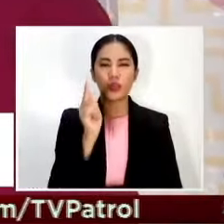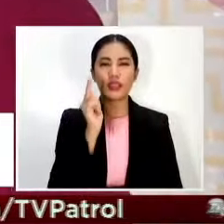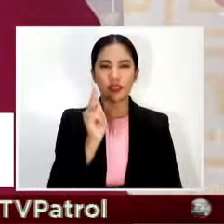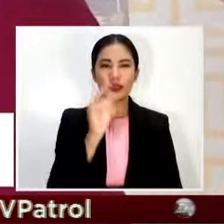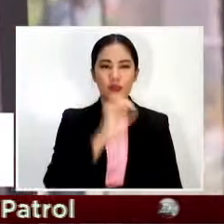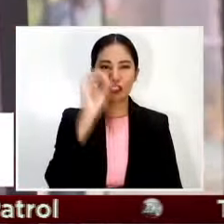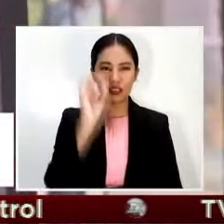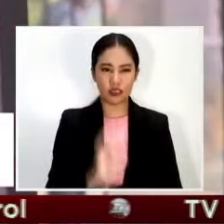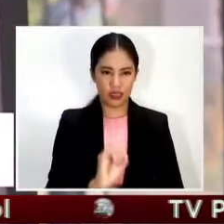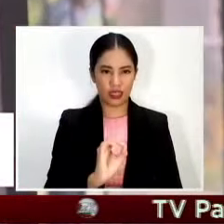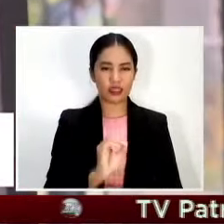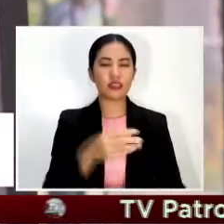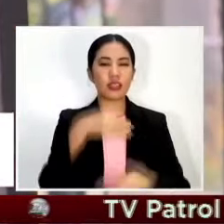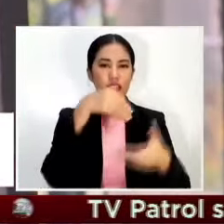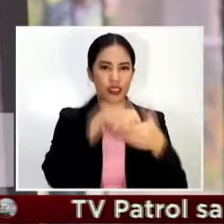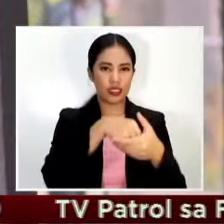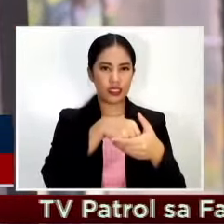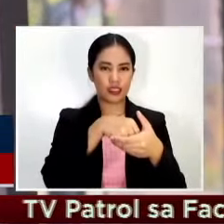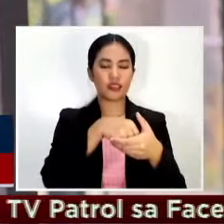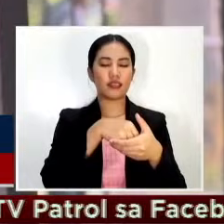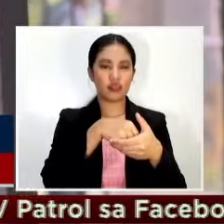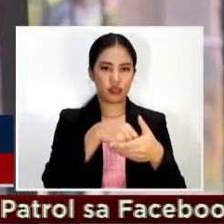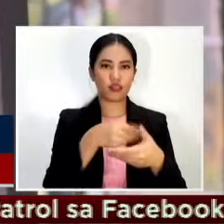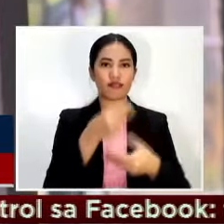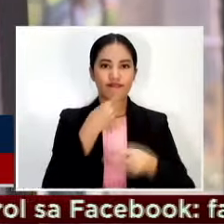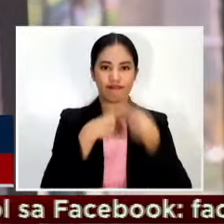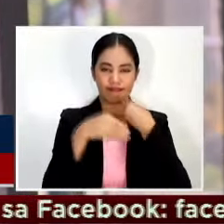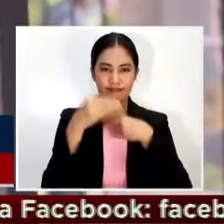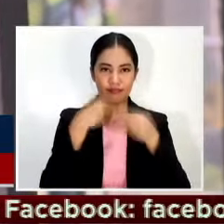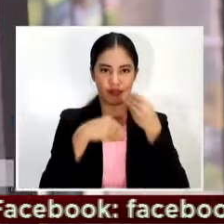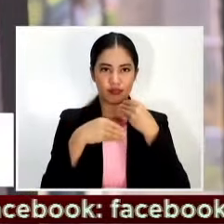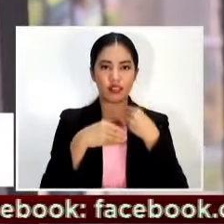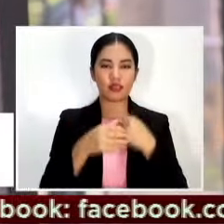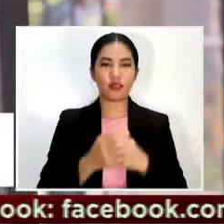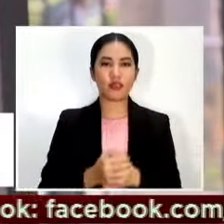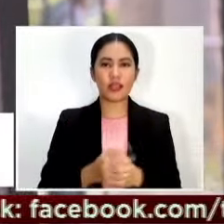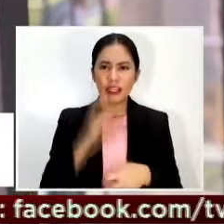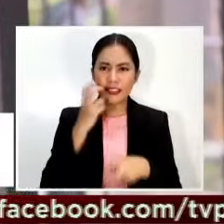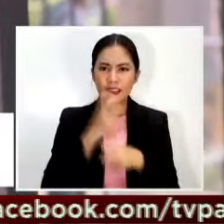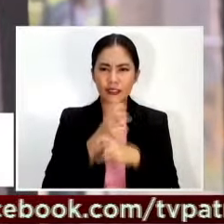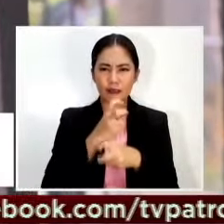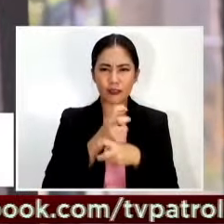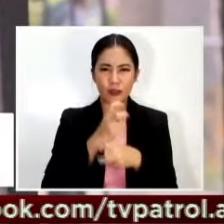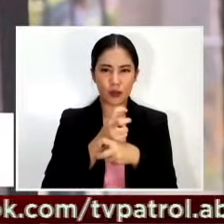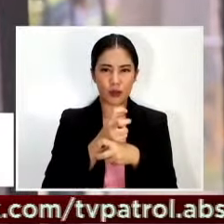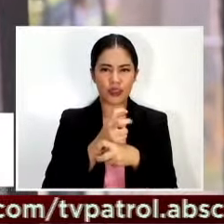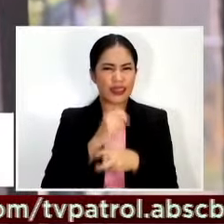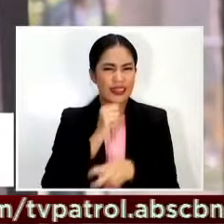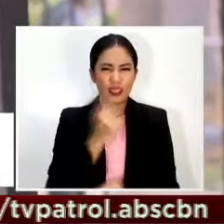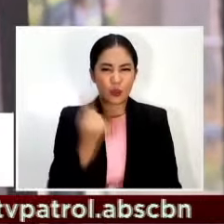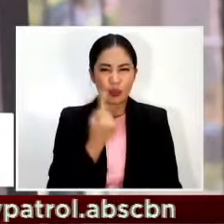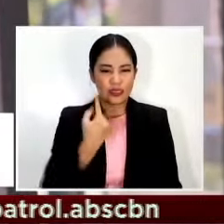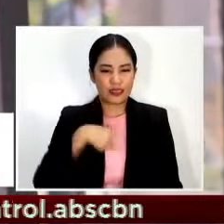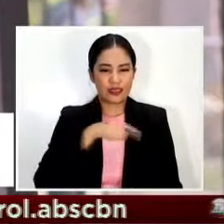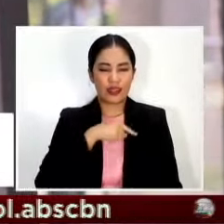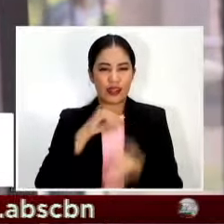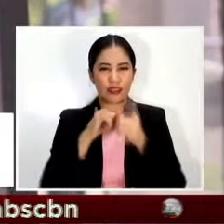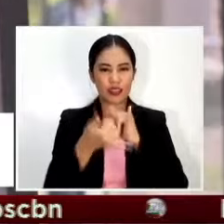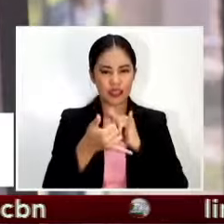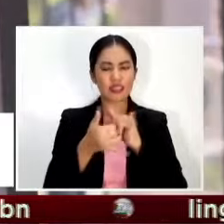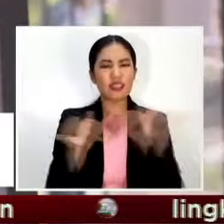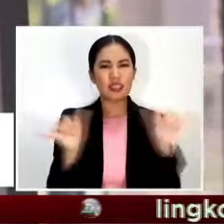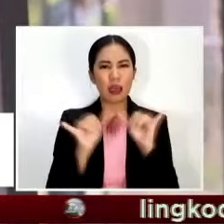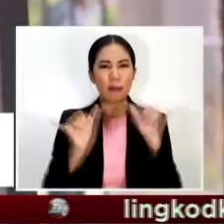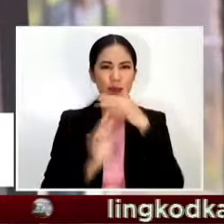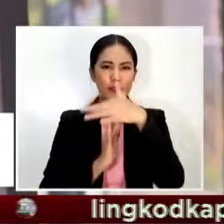capacity Mapakahirap ma'am kasi hindi lang kami nag-a-adjust pati yung customer kasi yung customer kasi depende sa kanila